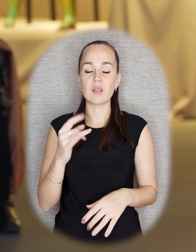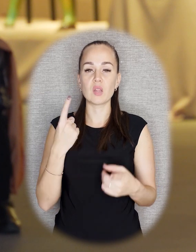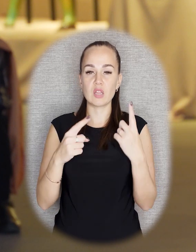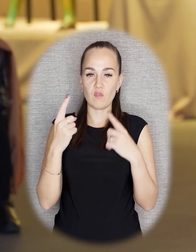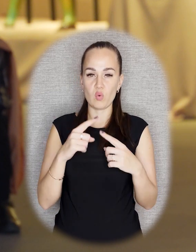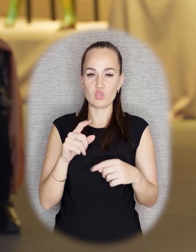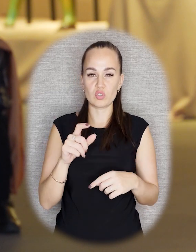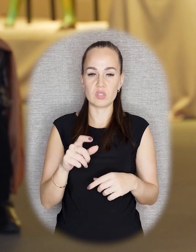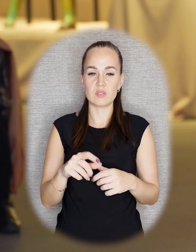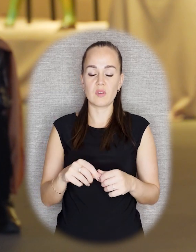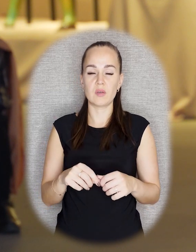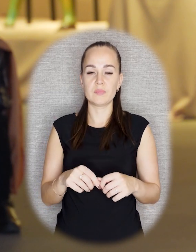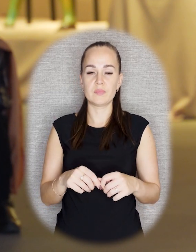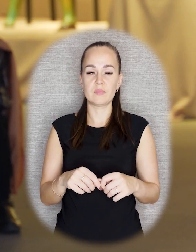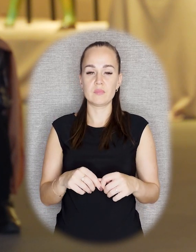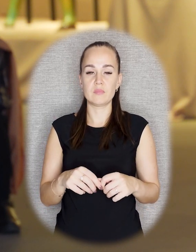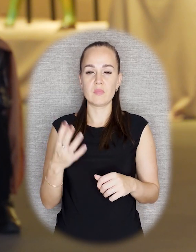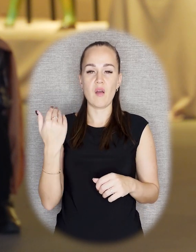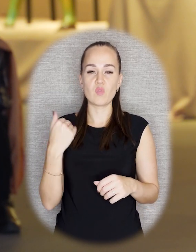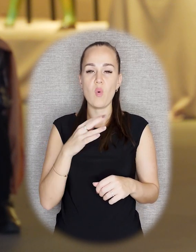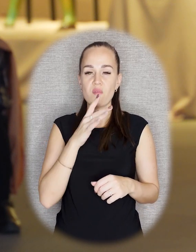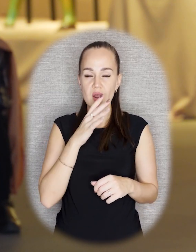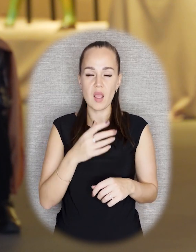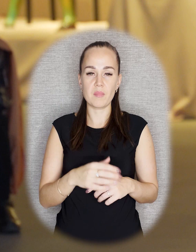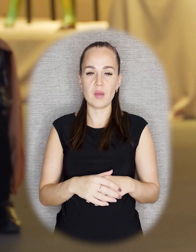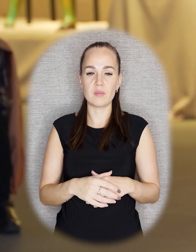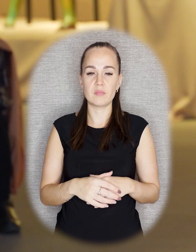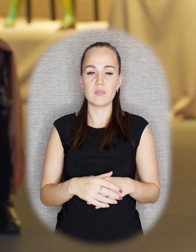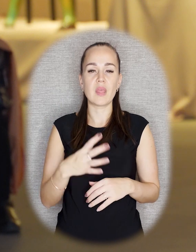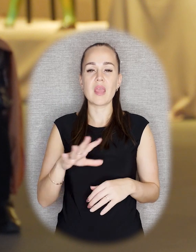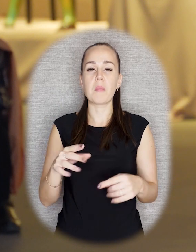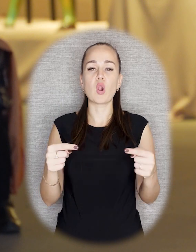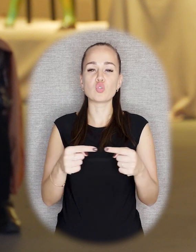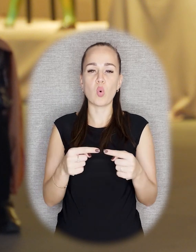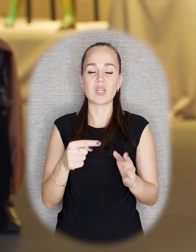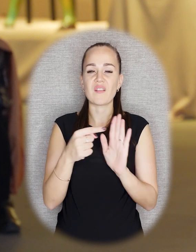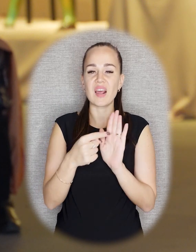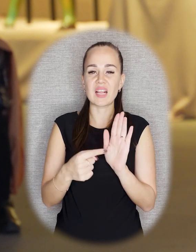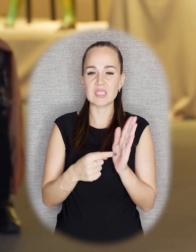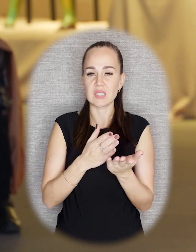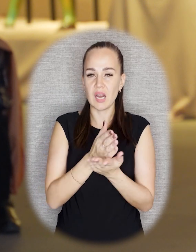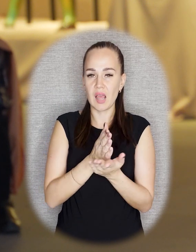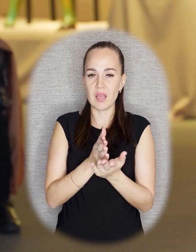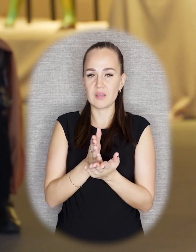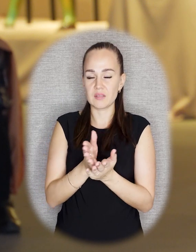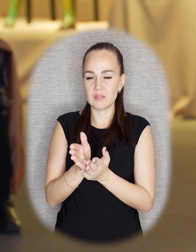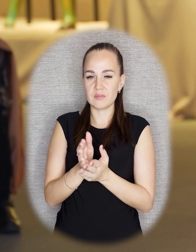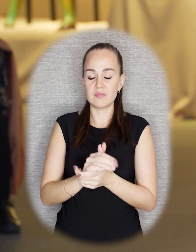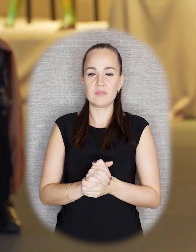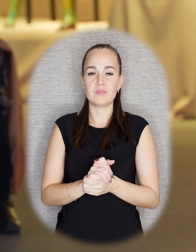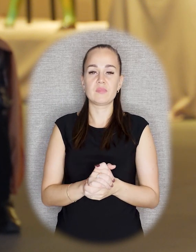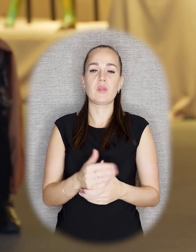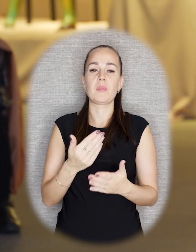футуристов, и тут я должна оговориться, что в тот момент нет какого-то четкого разделения. Очень часто можно услышать